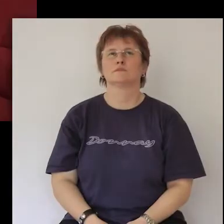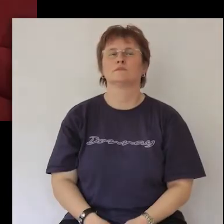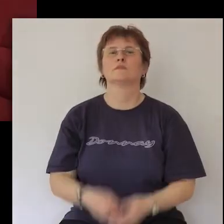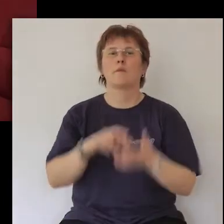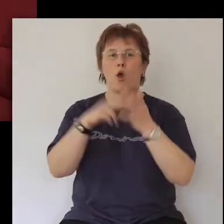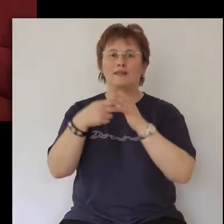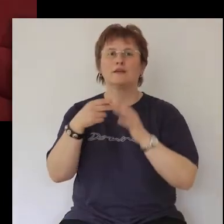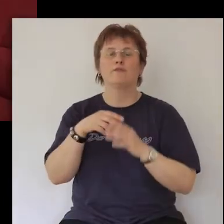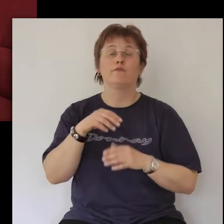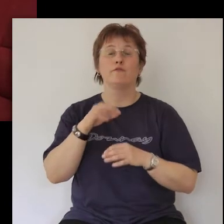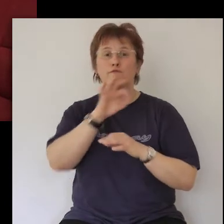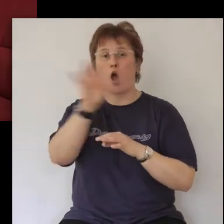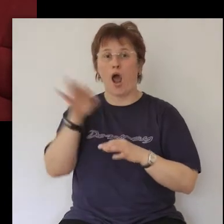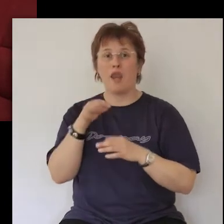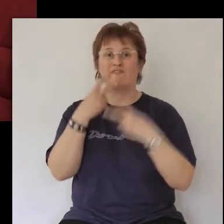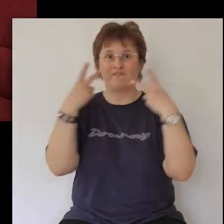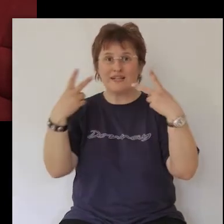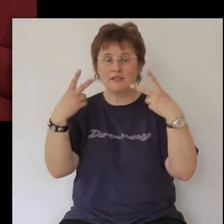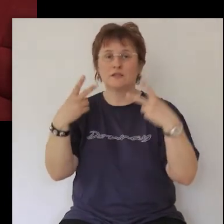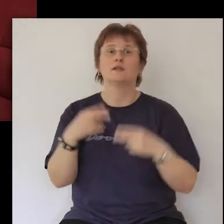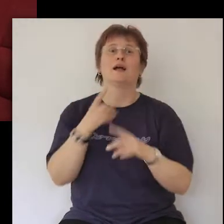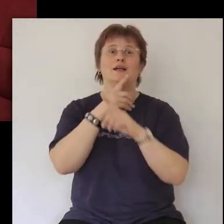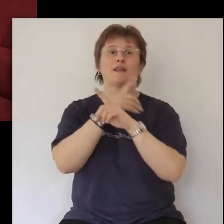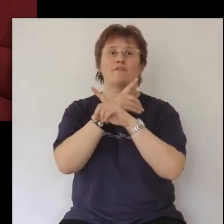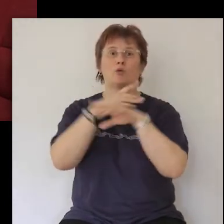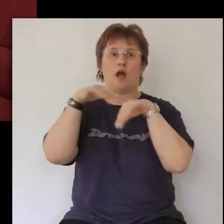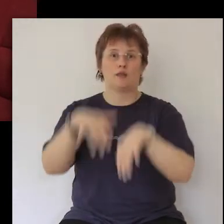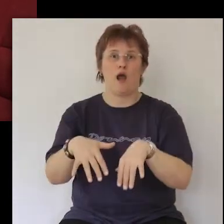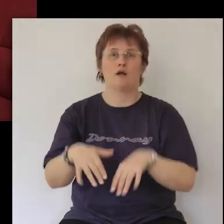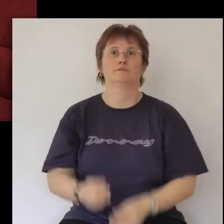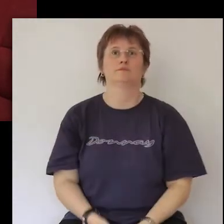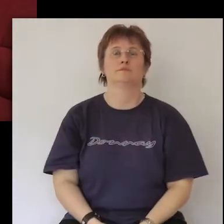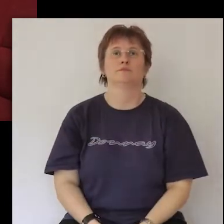Politik ist aber wichtig und geht uns alle was an.